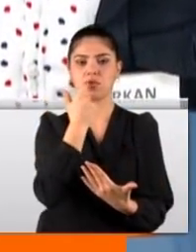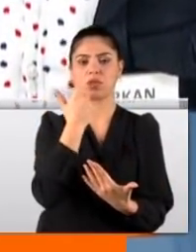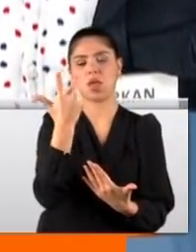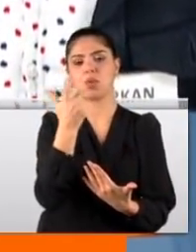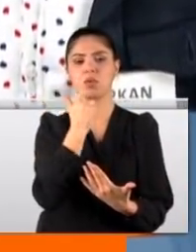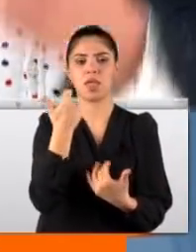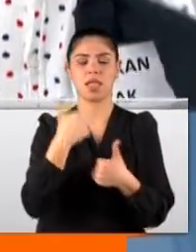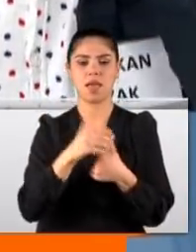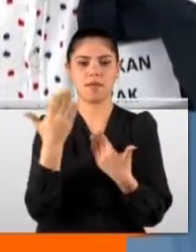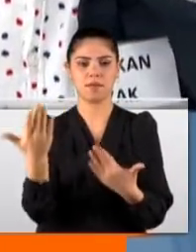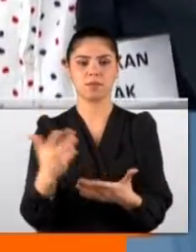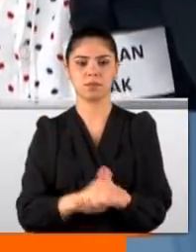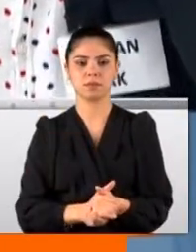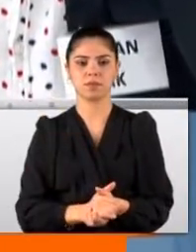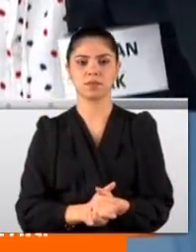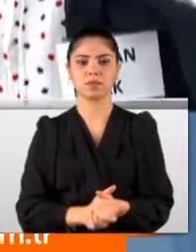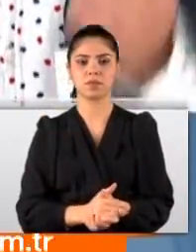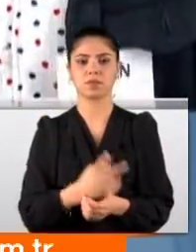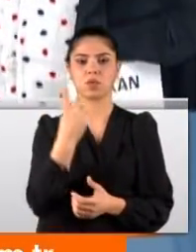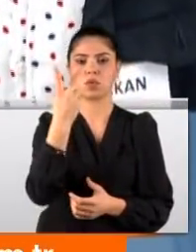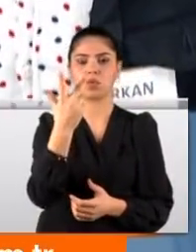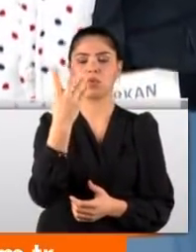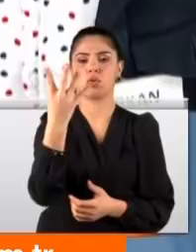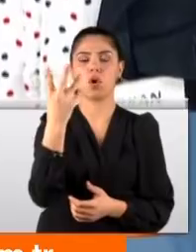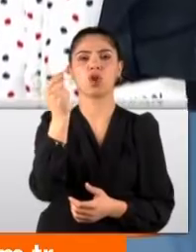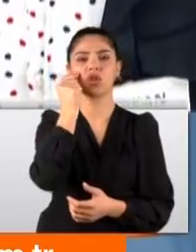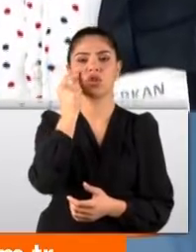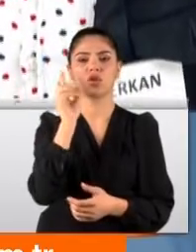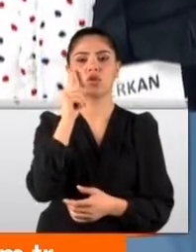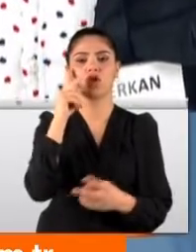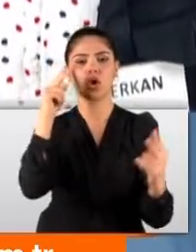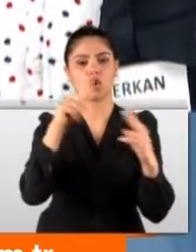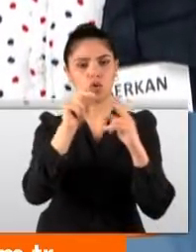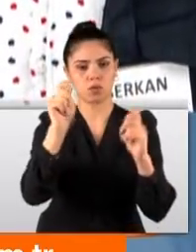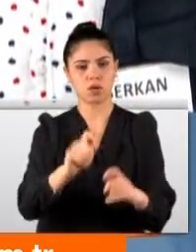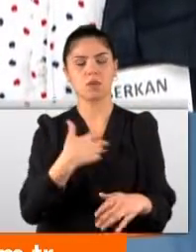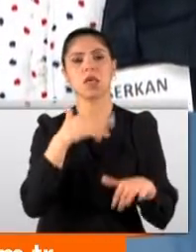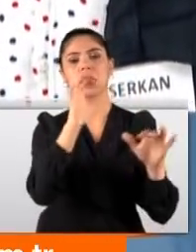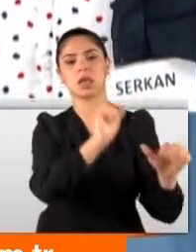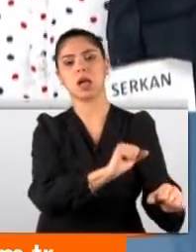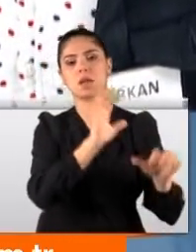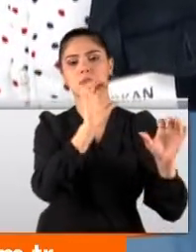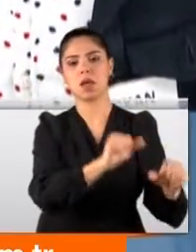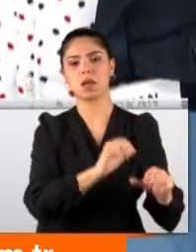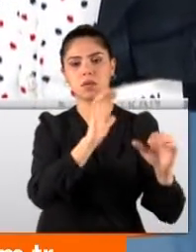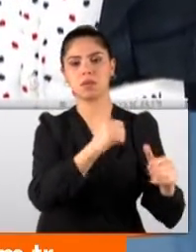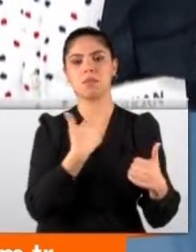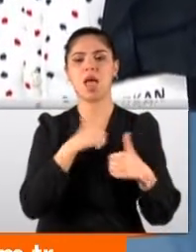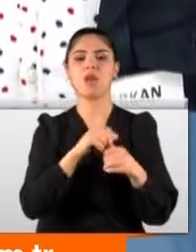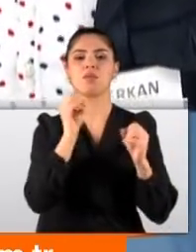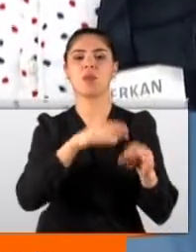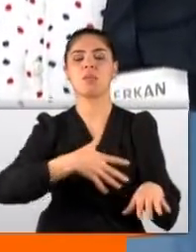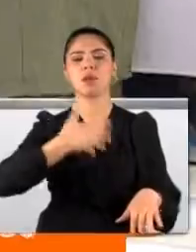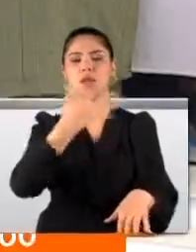senelik işte. E tamam. Üç dört kişiyle görüşmüş. Görüşmüş, yakaladım, uyardım. E sen onu bırak. Ben eşimi bırakmak